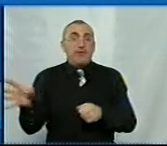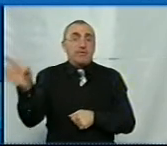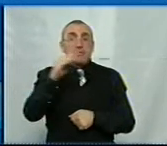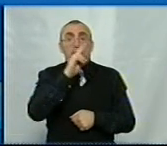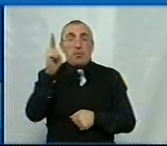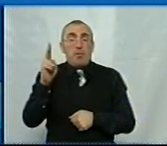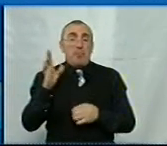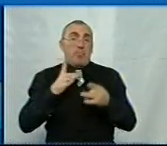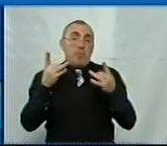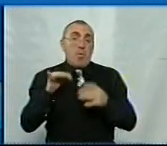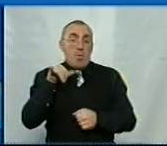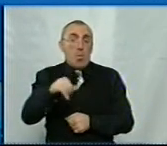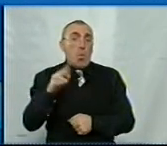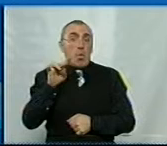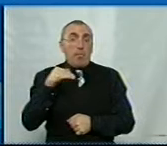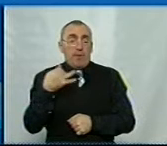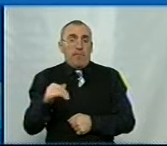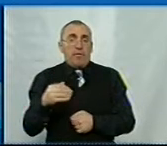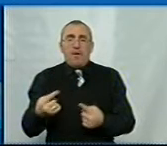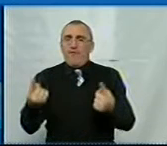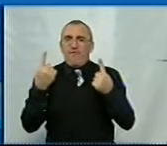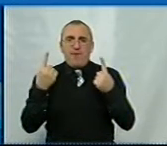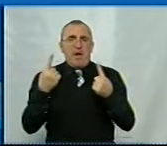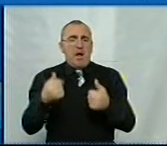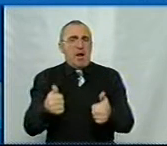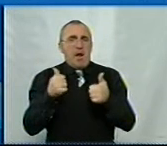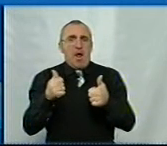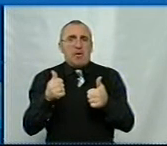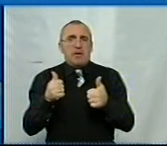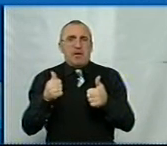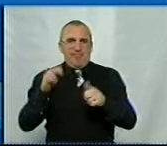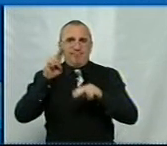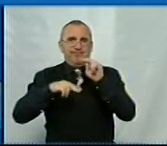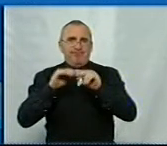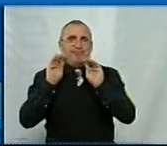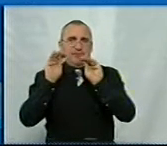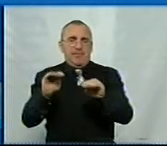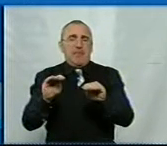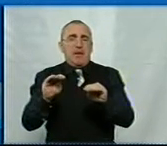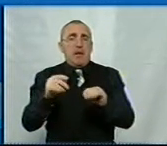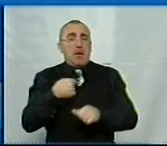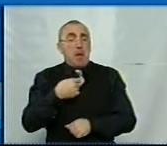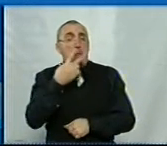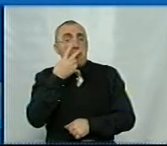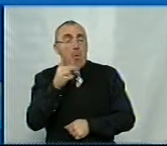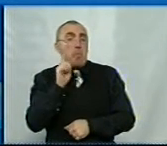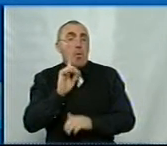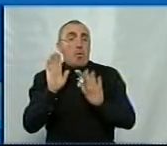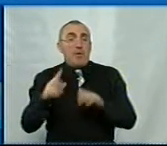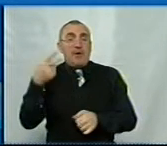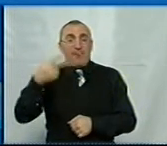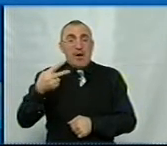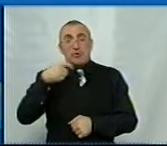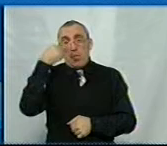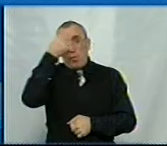навіть просто бував у Кропивницькому. Величезний, класний і гарний об'єкт. Я побачив поки що у 2020